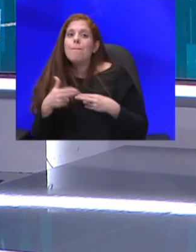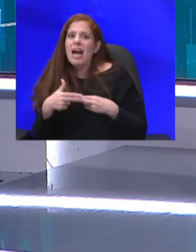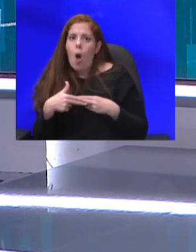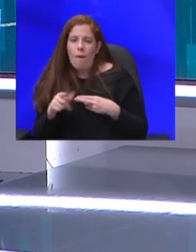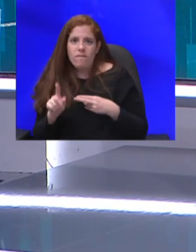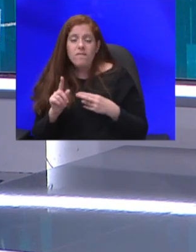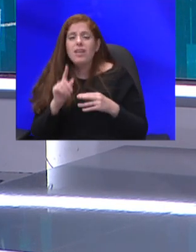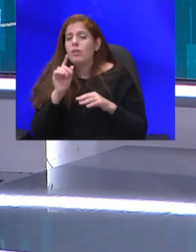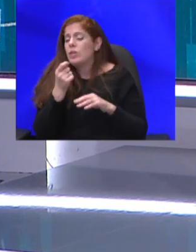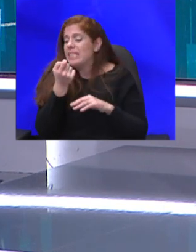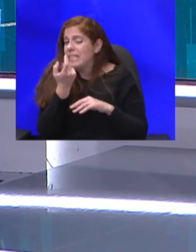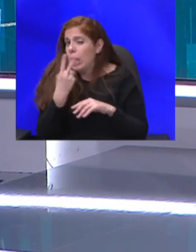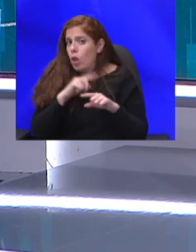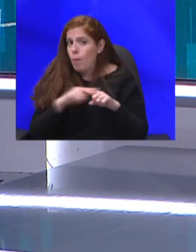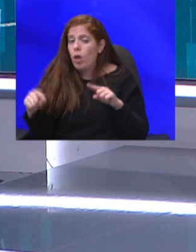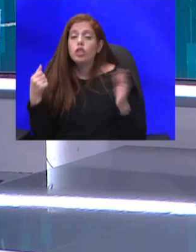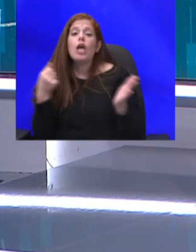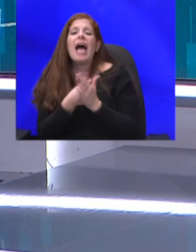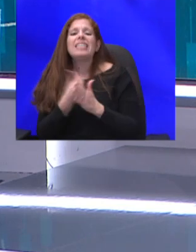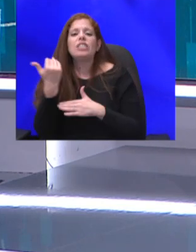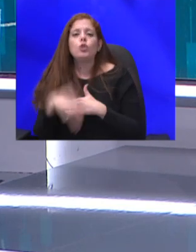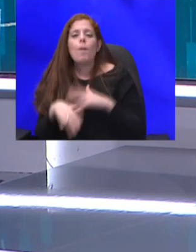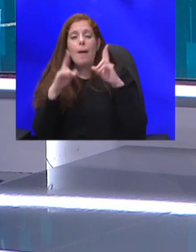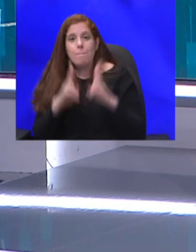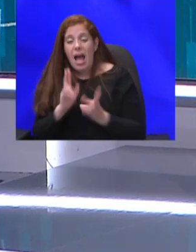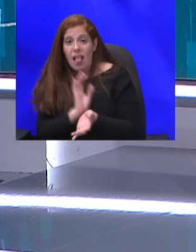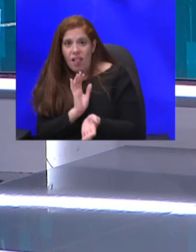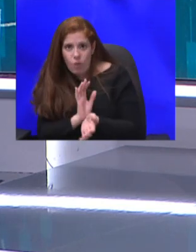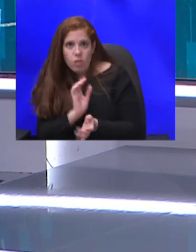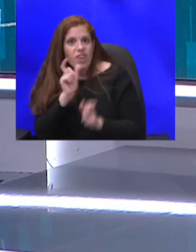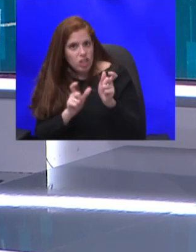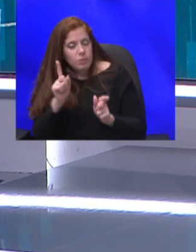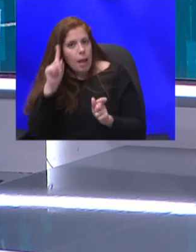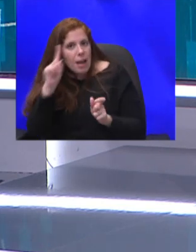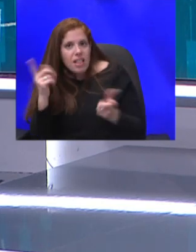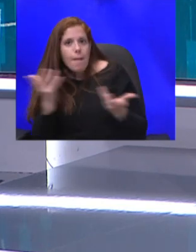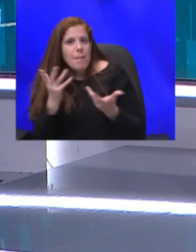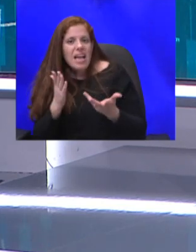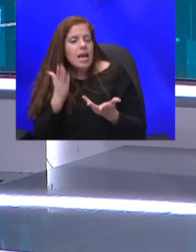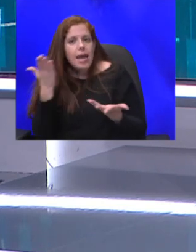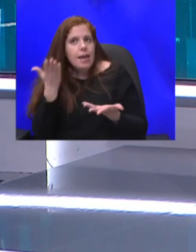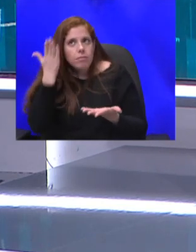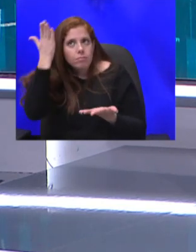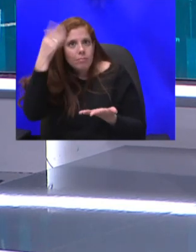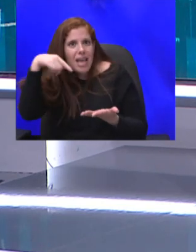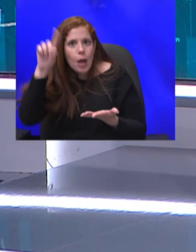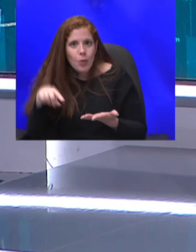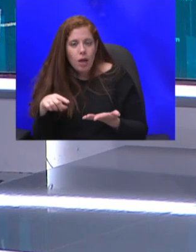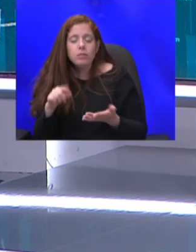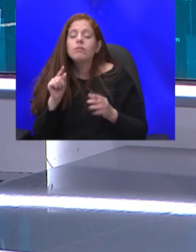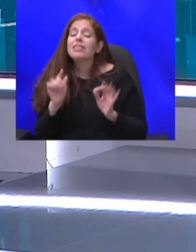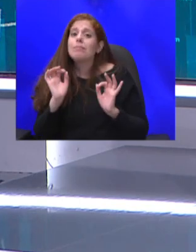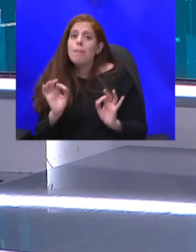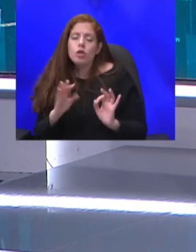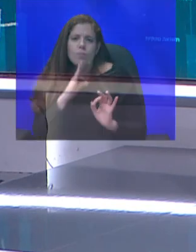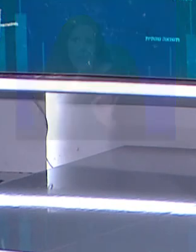מחודש עד סיום הקפאת ההלוואות האלה ואנשים צריכים לדעת מה יקרה איתם בינואר זו צצה מתקתקת שאסור